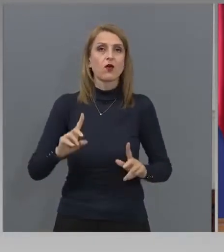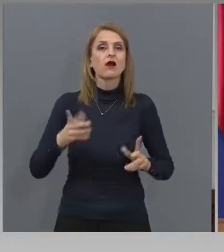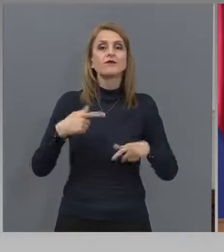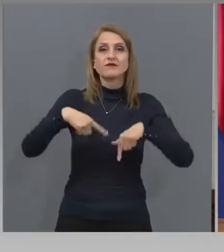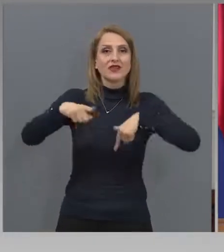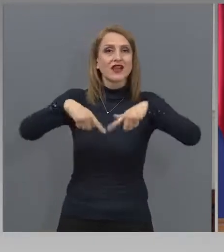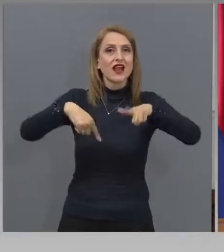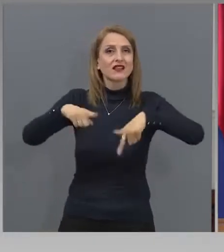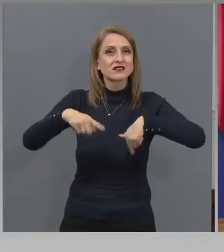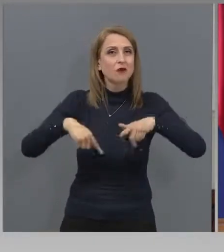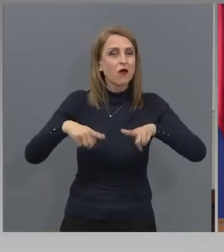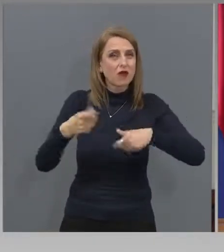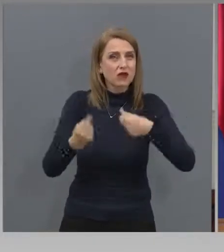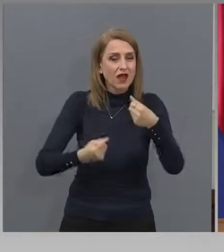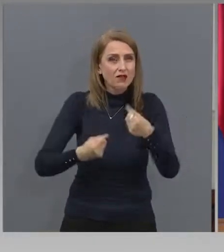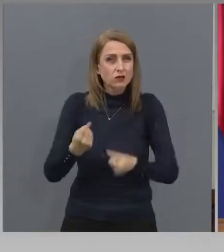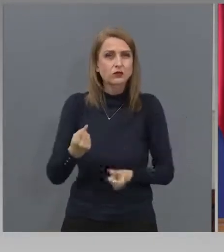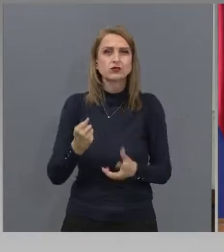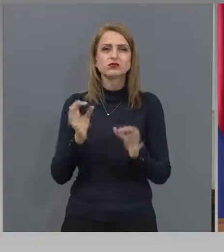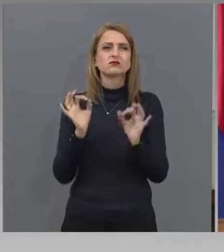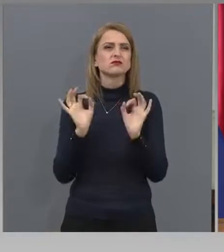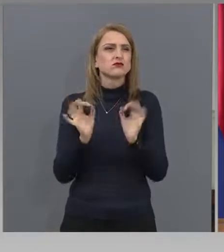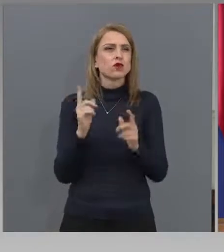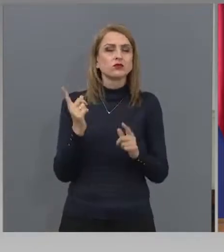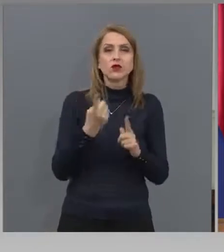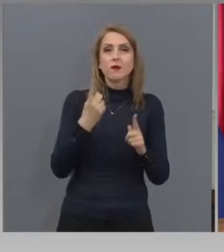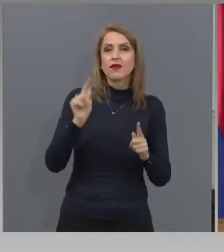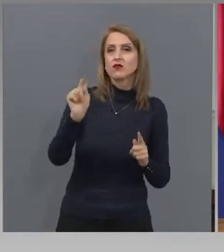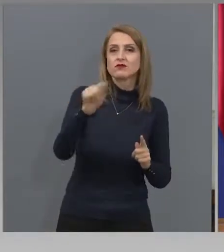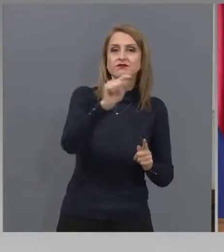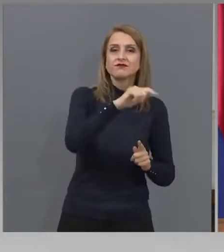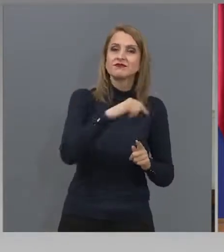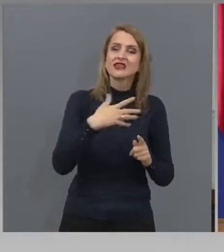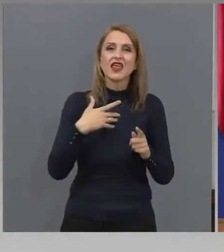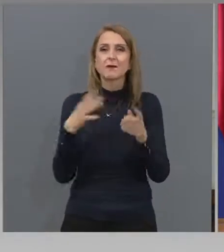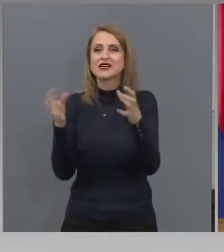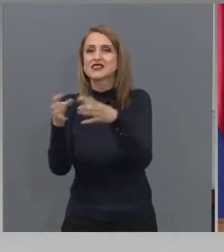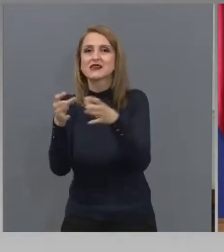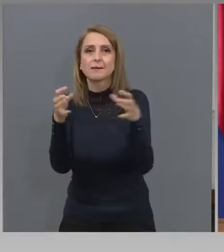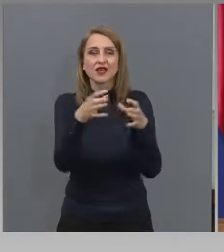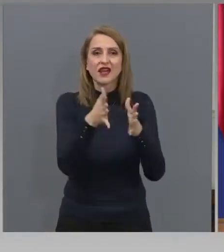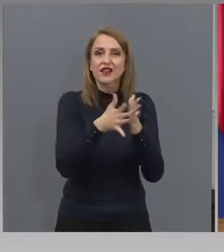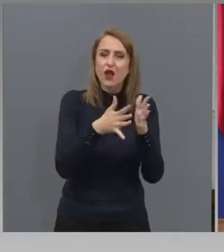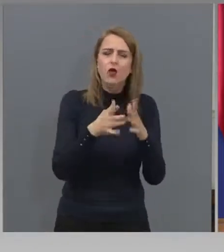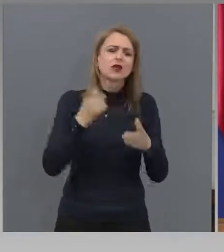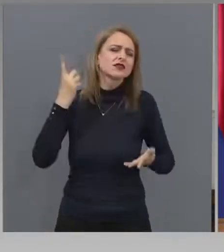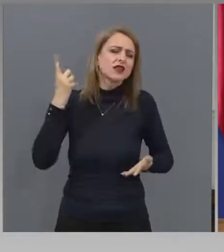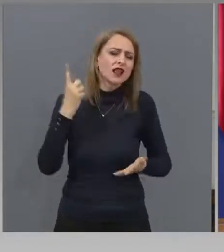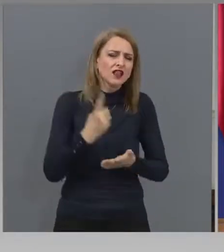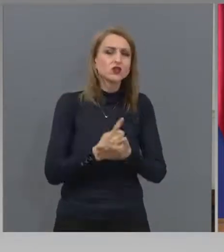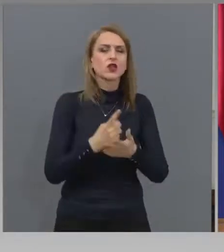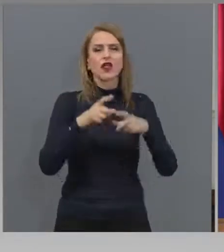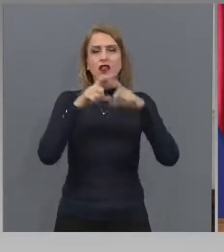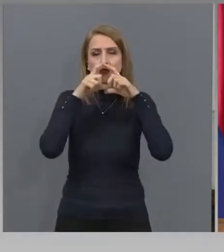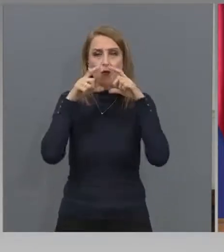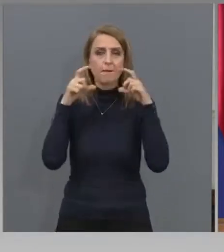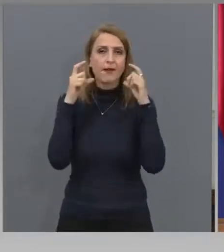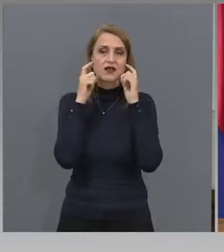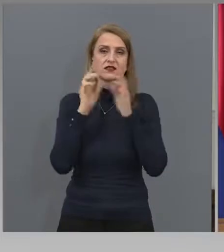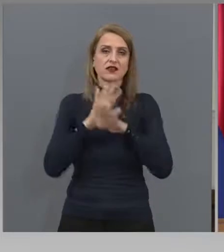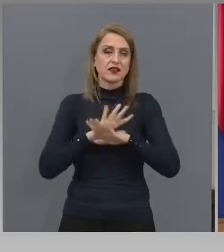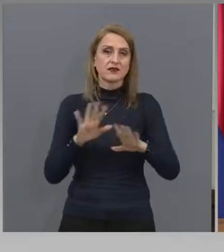транспорт, особено в местата, където по един или друг начин се събират хора. Маските там са задължителни, както и на